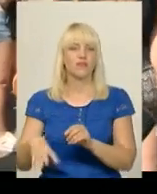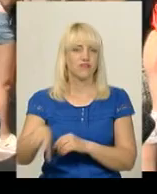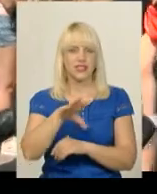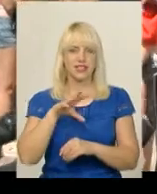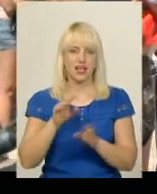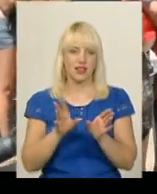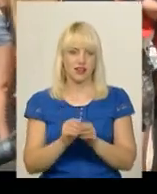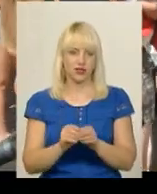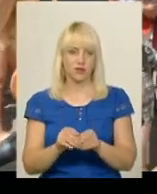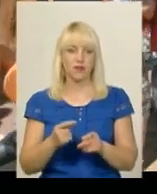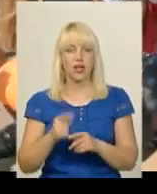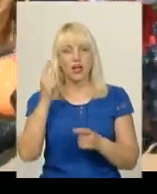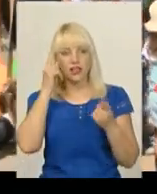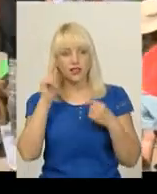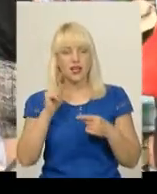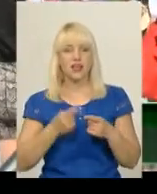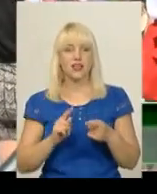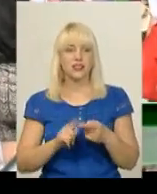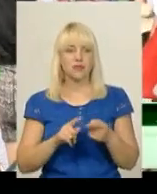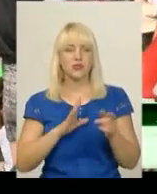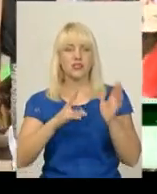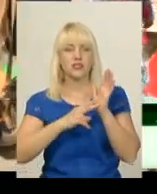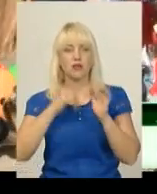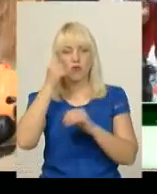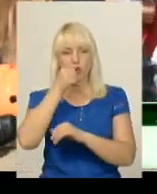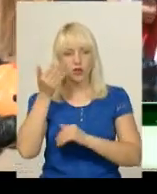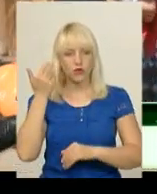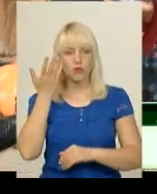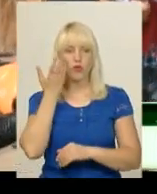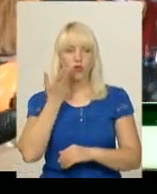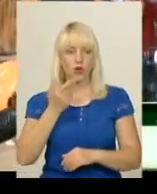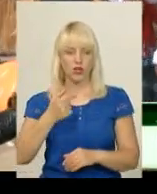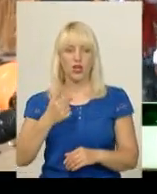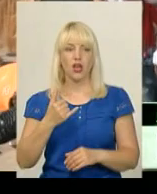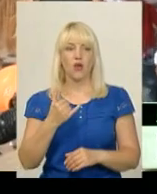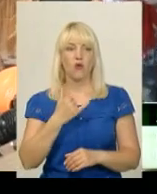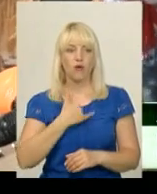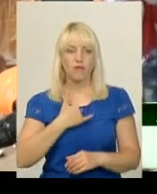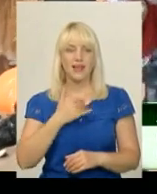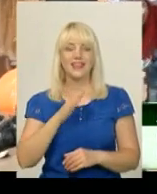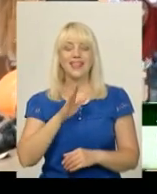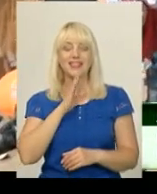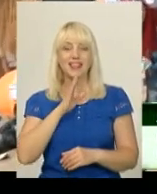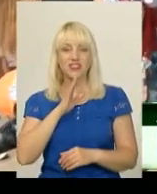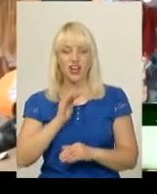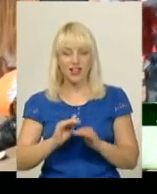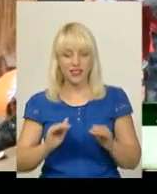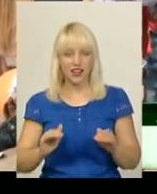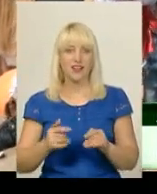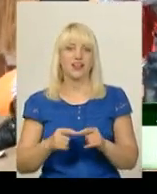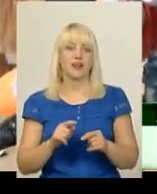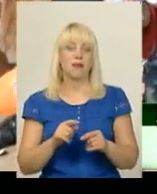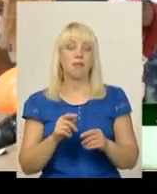Ідея виникла сім років тому, коли у мене особисто самої дівчинки близнятка. І ми